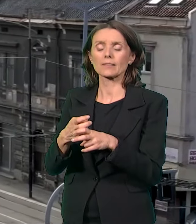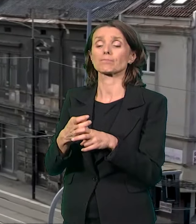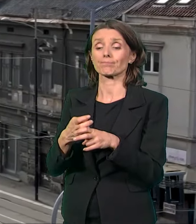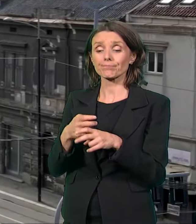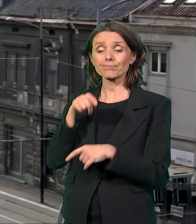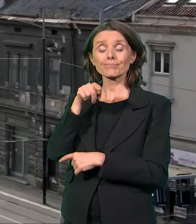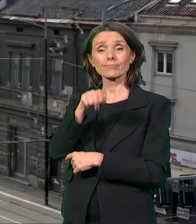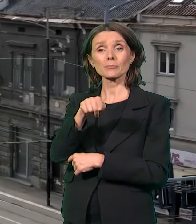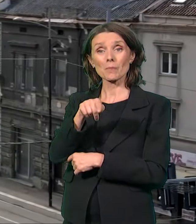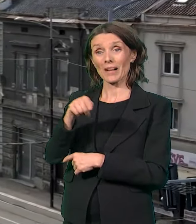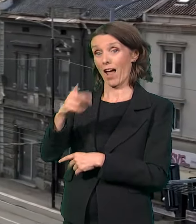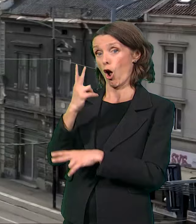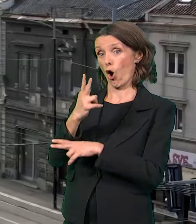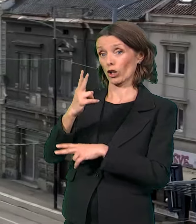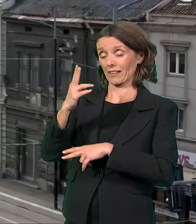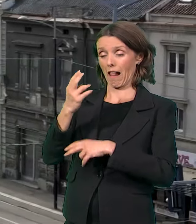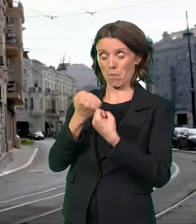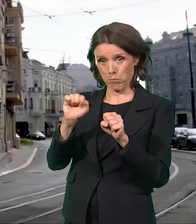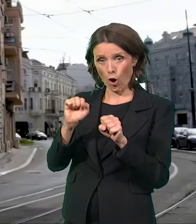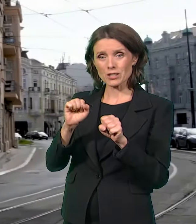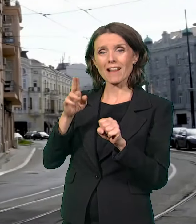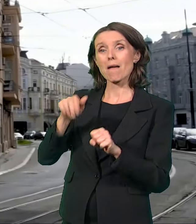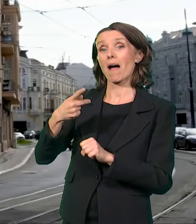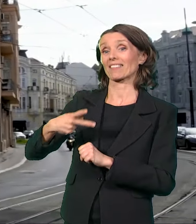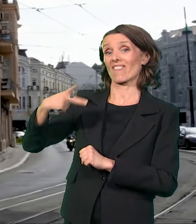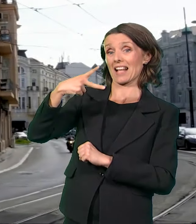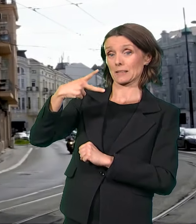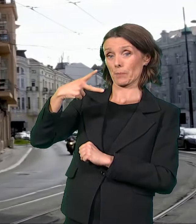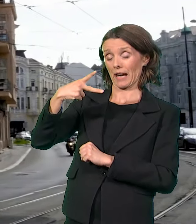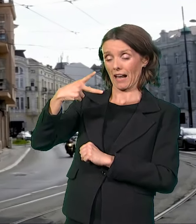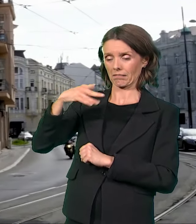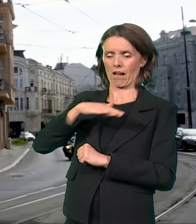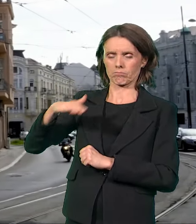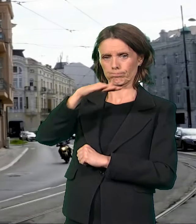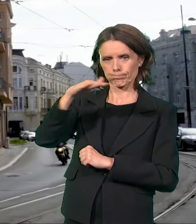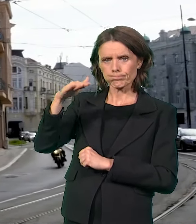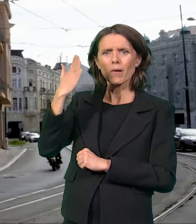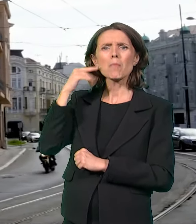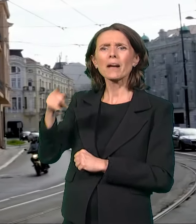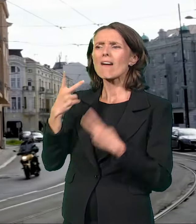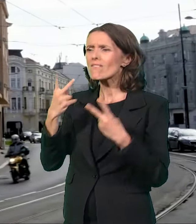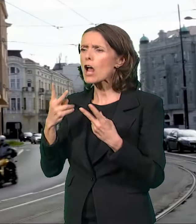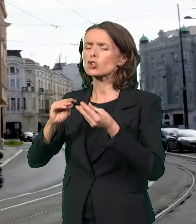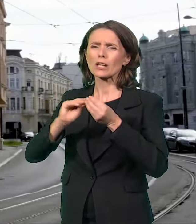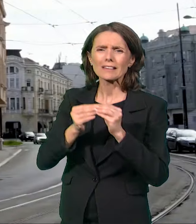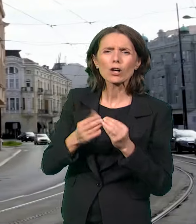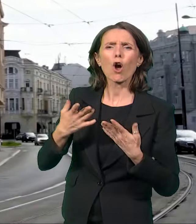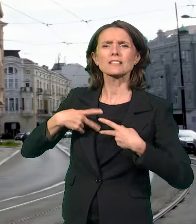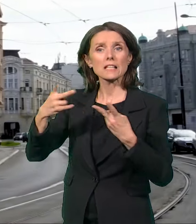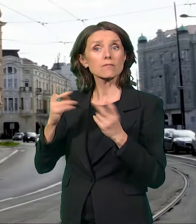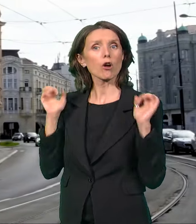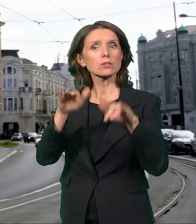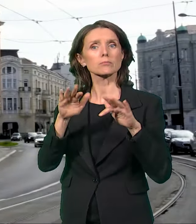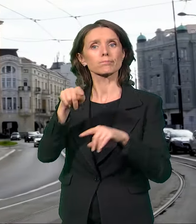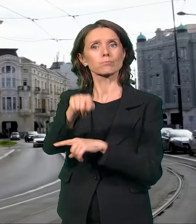Bosna je bila sazidana na dva sprata. U njoj su se okupljali za to doba važni ljudi, trgovci i najveći izvoznici. Tu